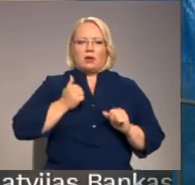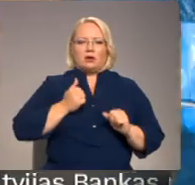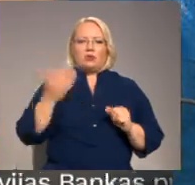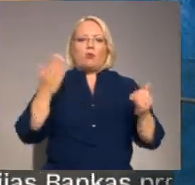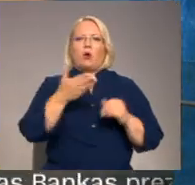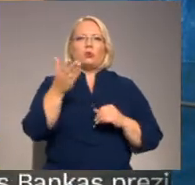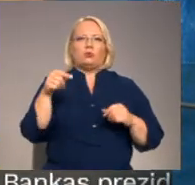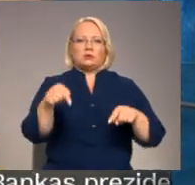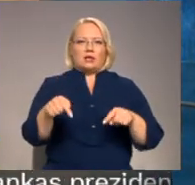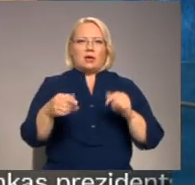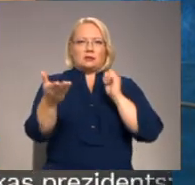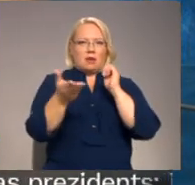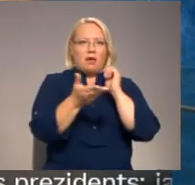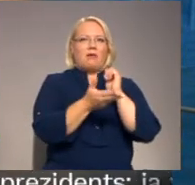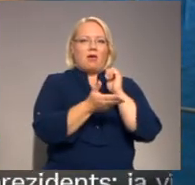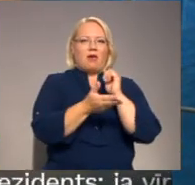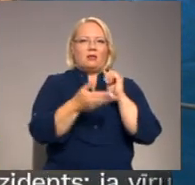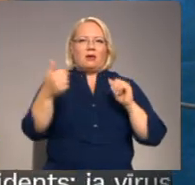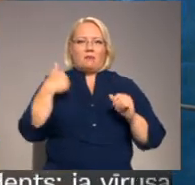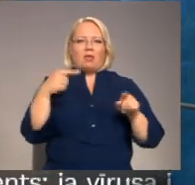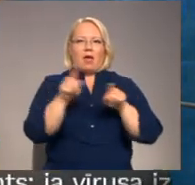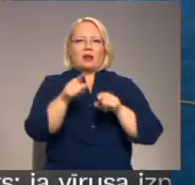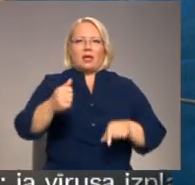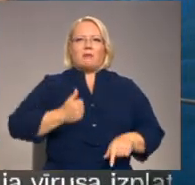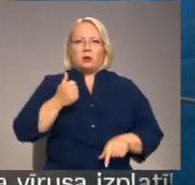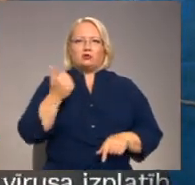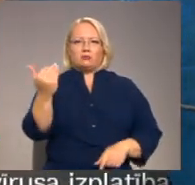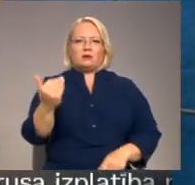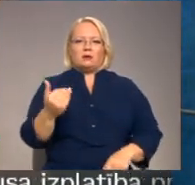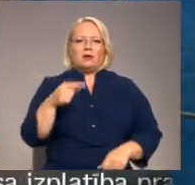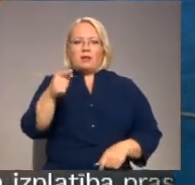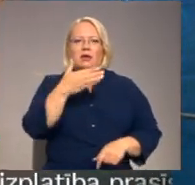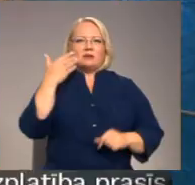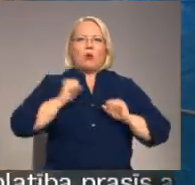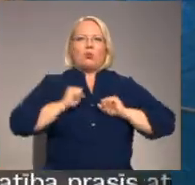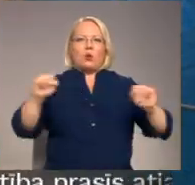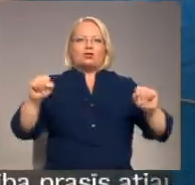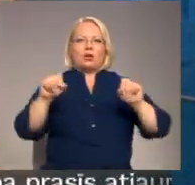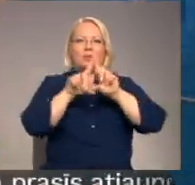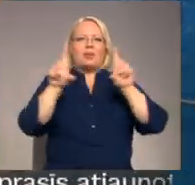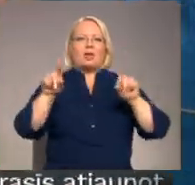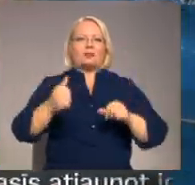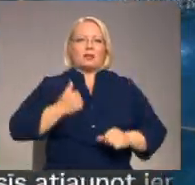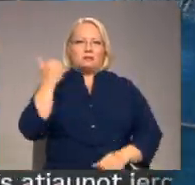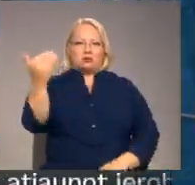jūs tev? Zāģējat? Tas ir mans īpašums. Tas nav drošības dienas īpašums.